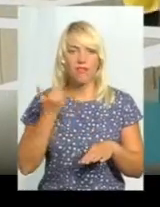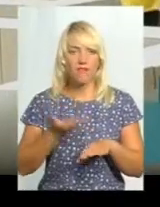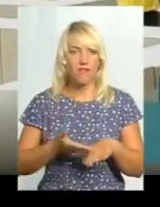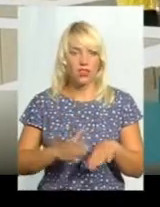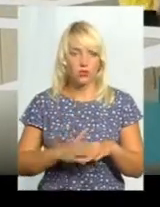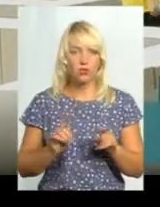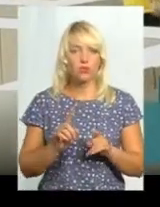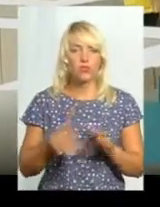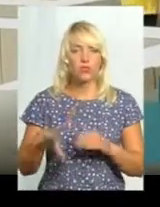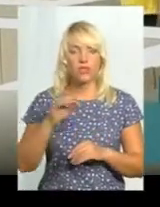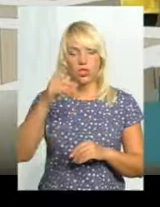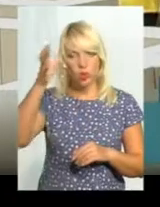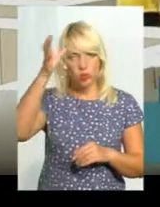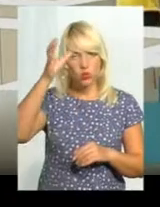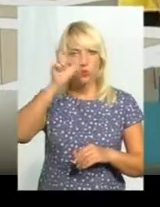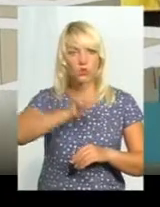зараз всі розумні люди.